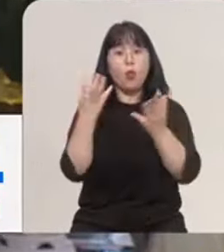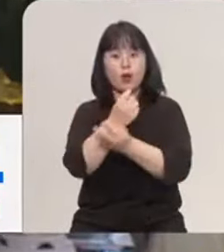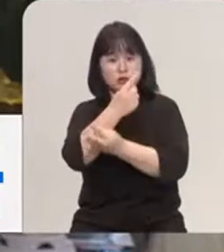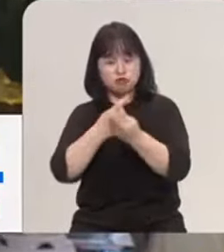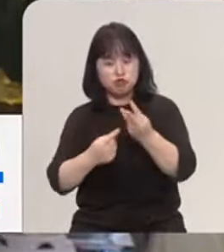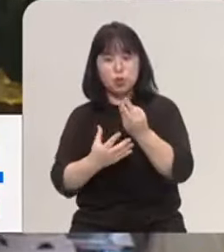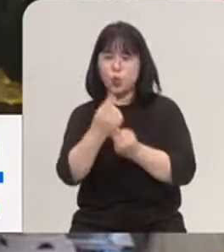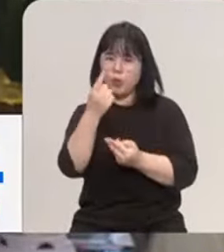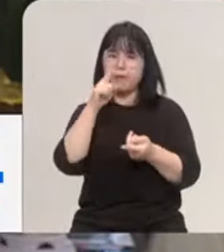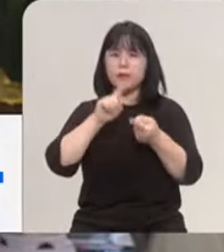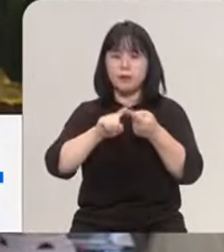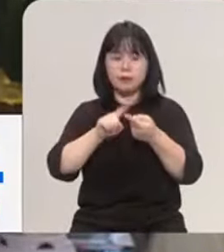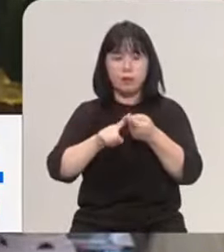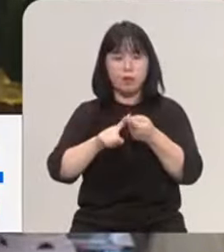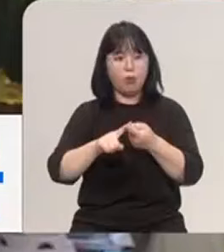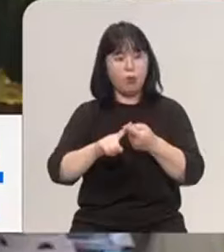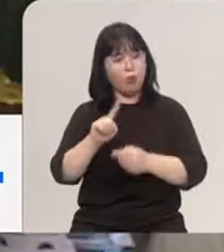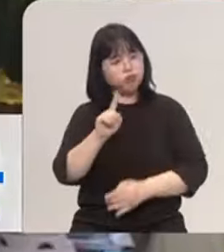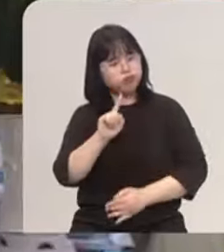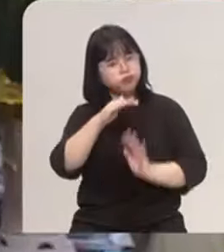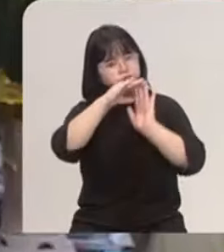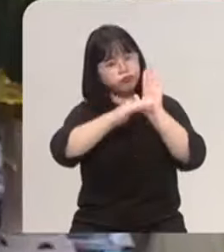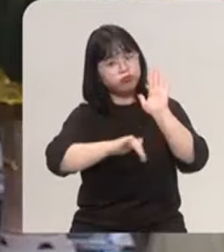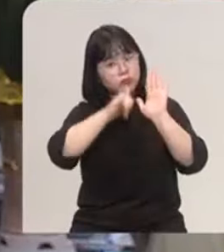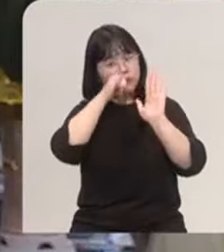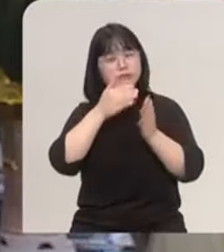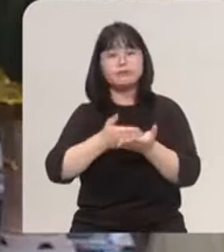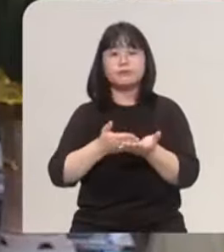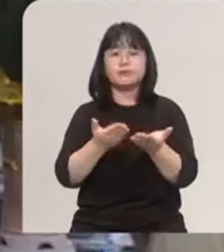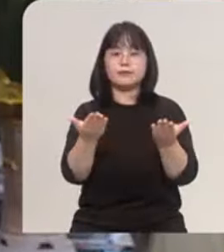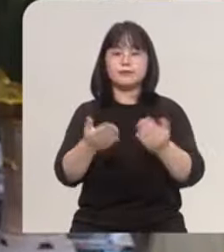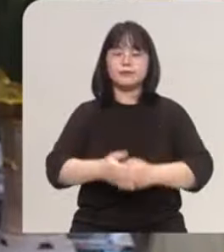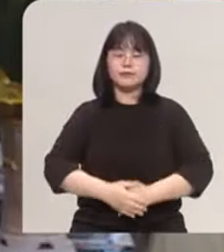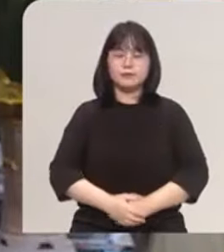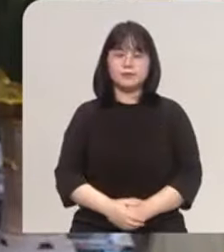있어서 시사하는 바는 없는지, 서승신 기자가 알아봤습니다.